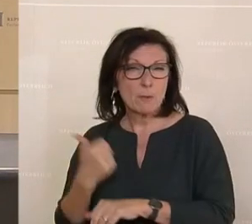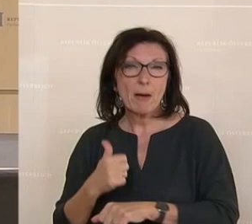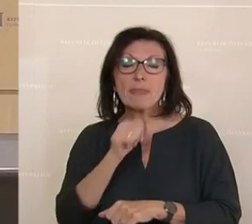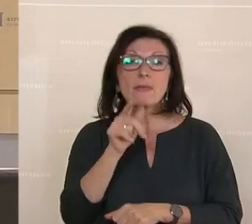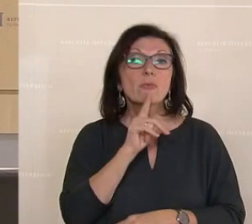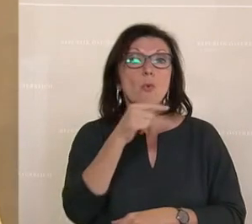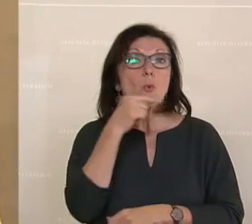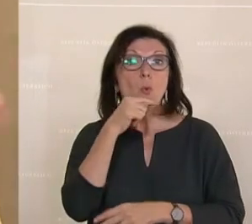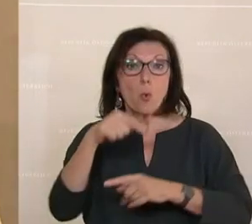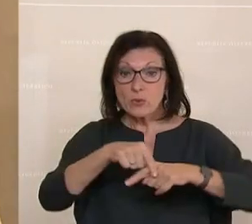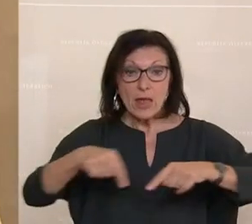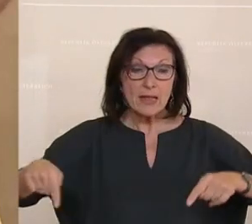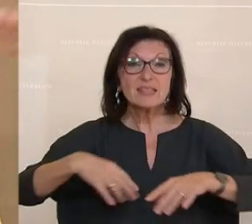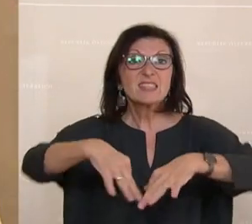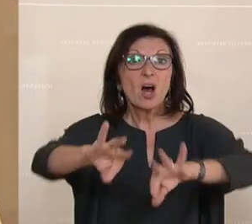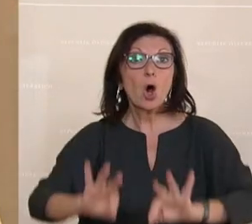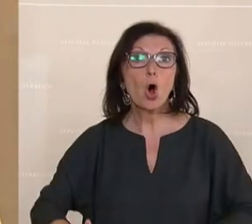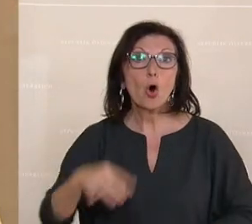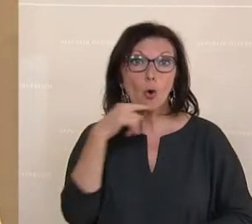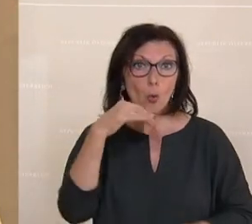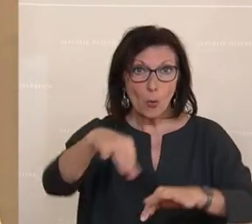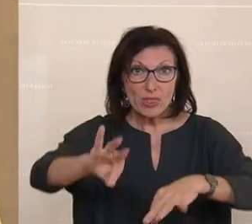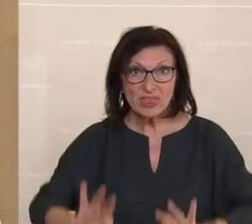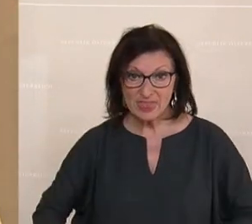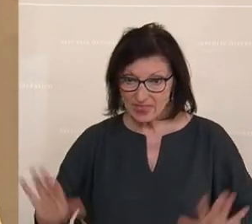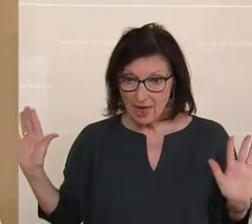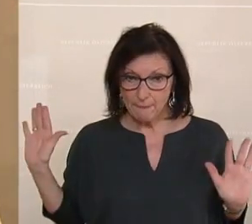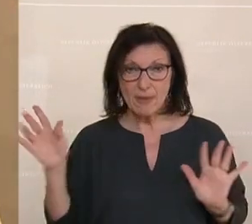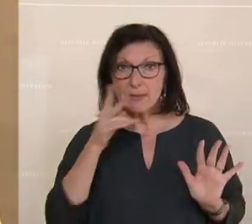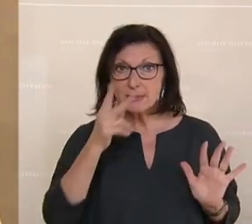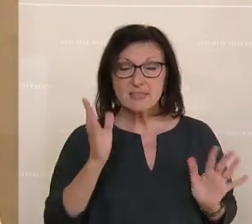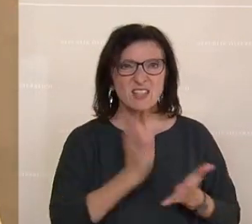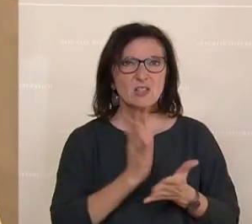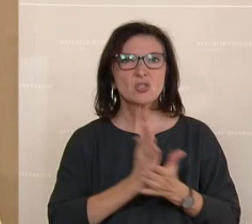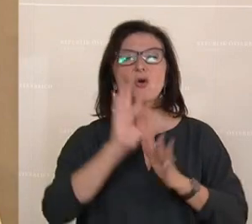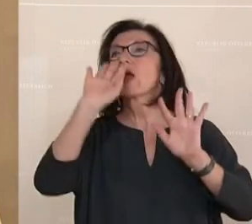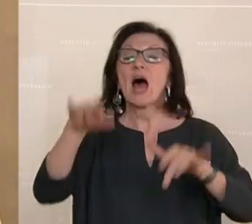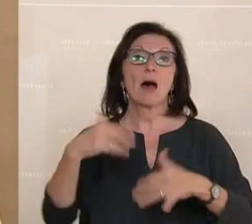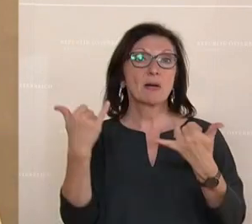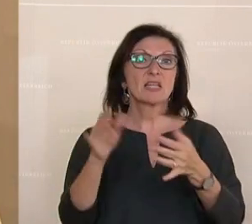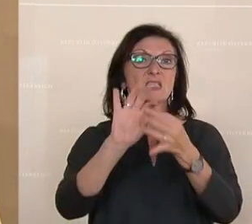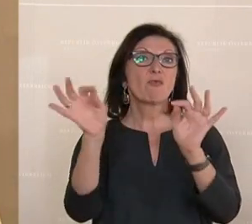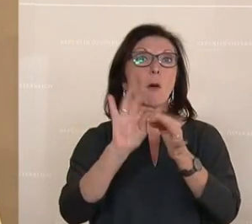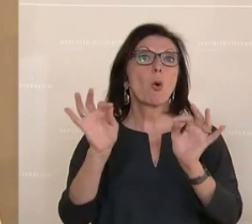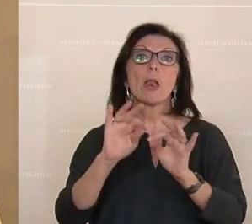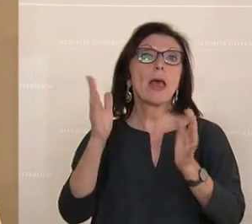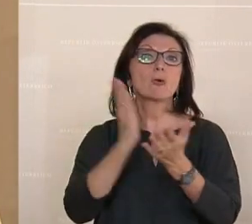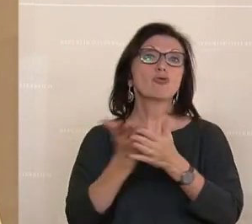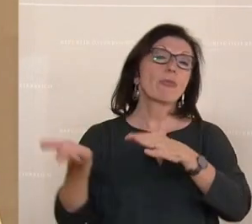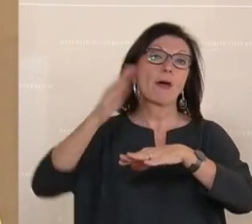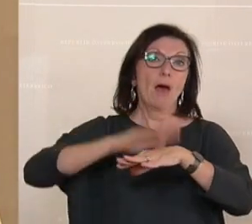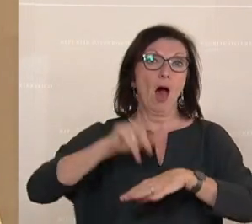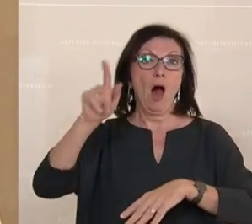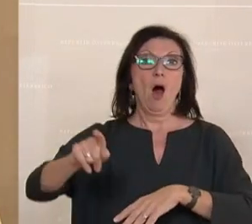Linie, sondern es ist ein roter Teppich, der überall liegt und unübersehbar ist. Nun, das Wörding geht ja auch darum, schon in die Richtung, dass die Sanktionen